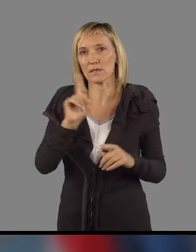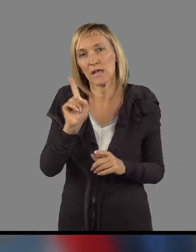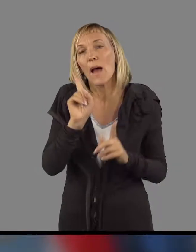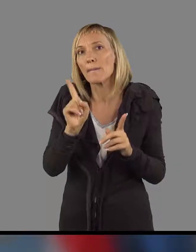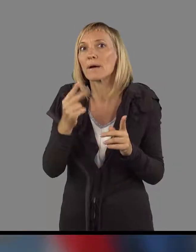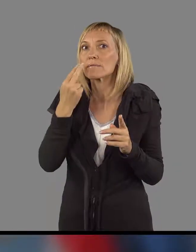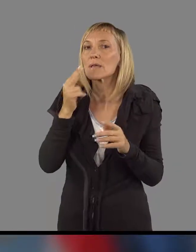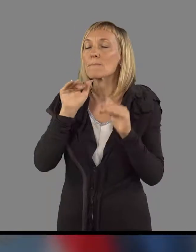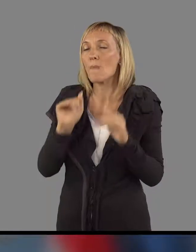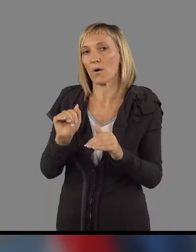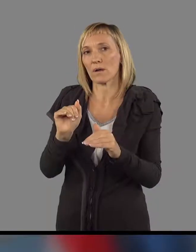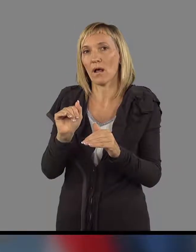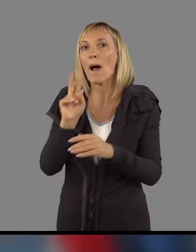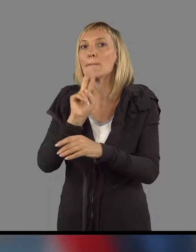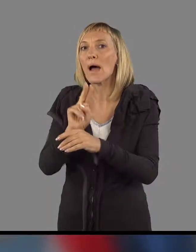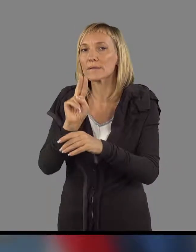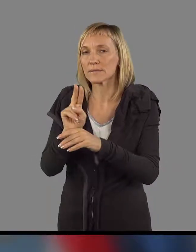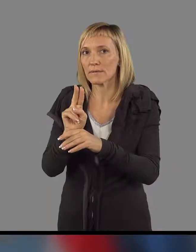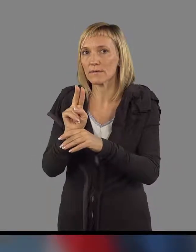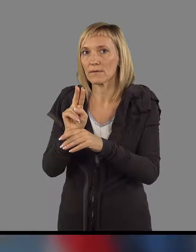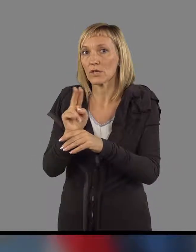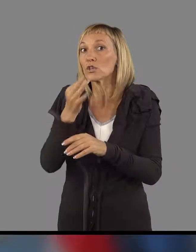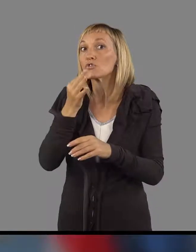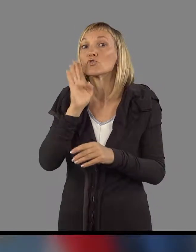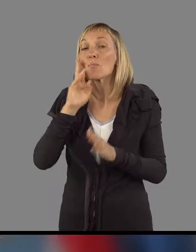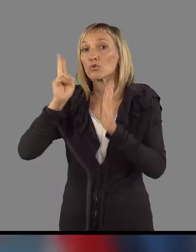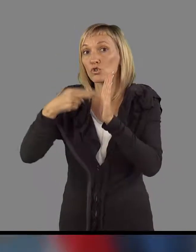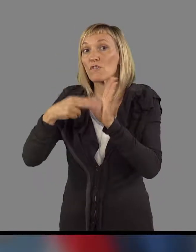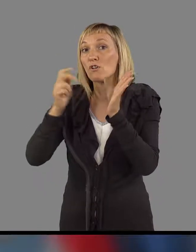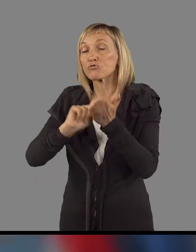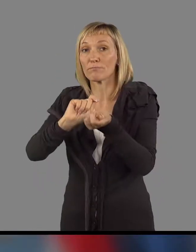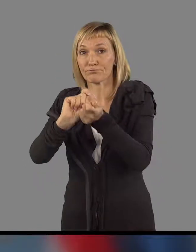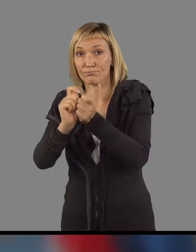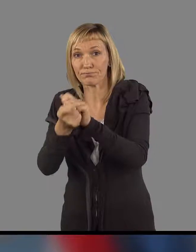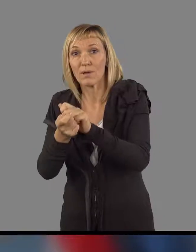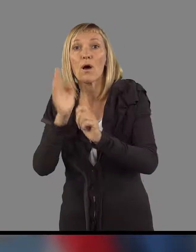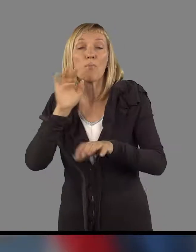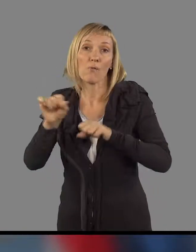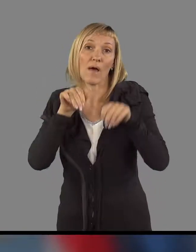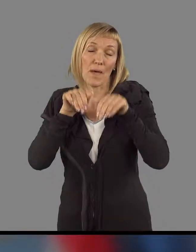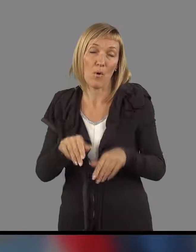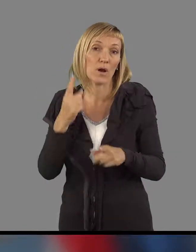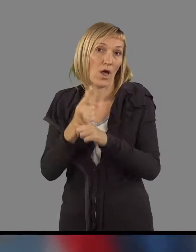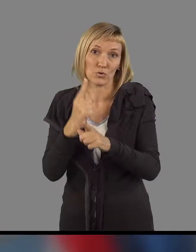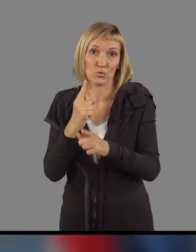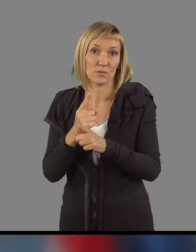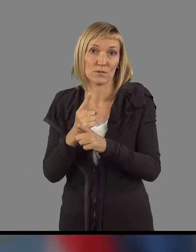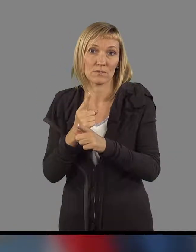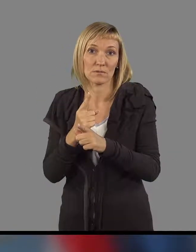je treba biti na to pozoren in okolipor se bodo številke še spreminjale, seveda bo vlada morala tudi